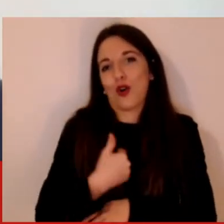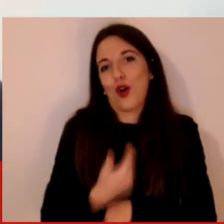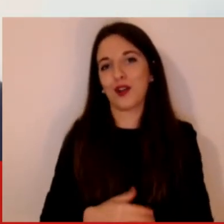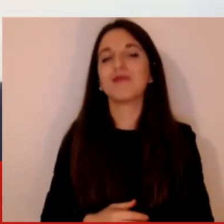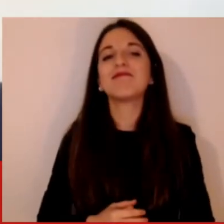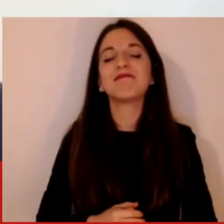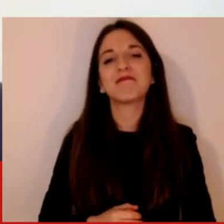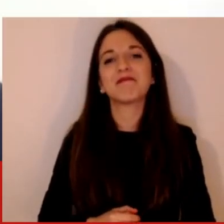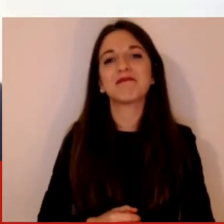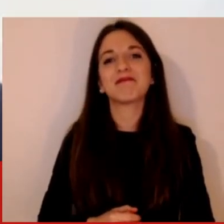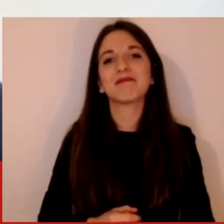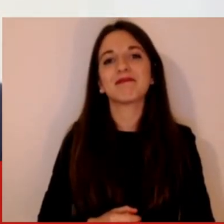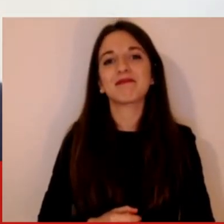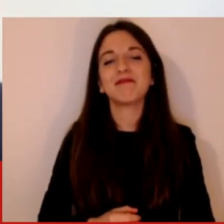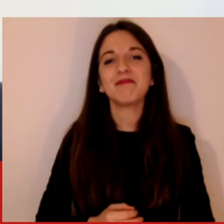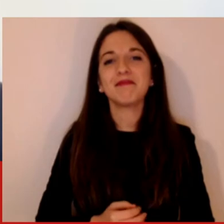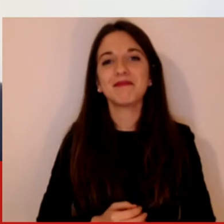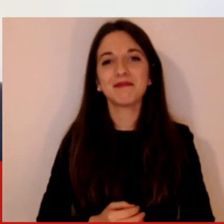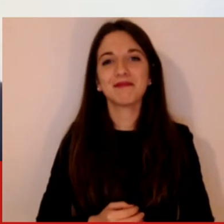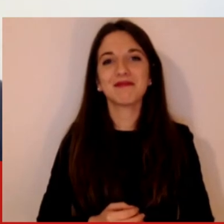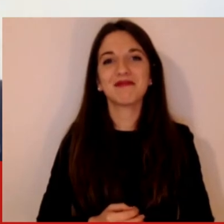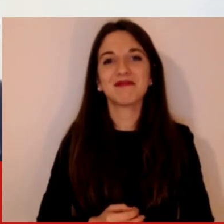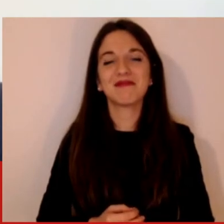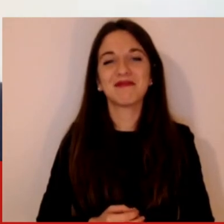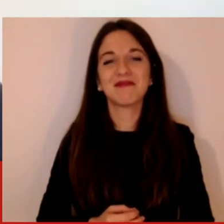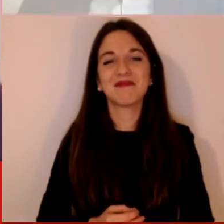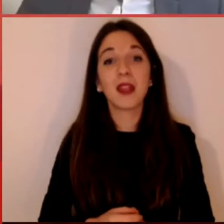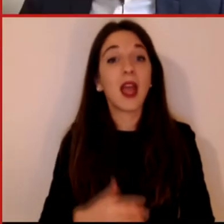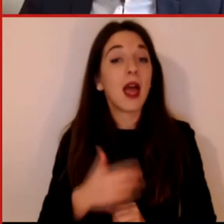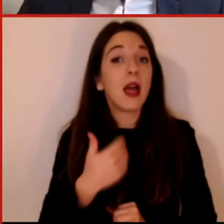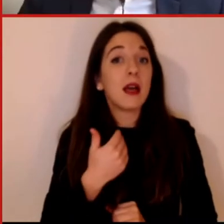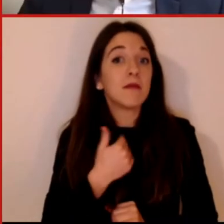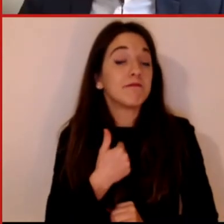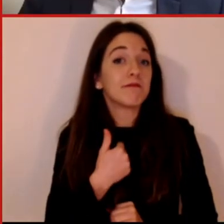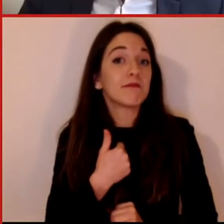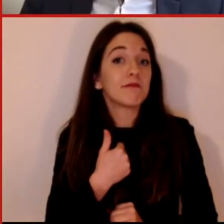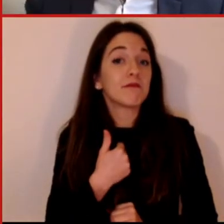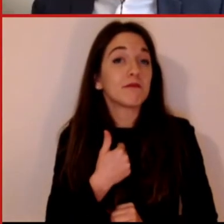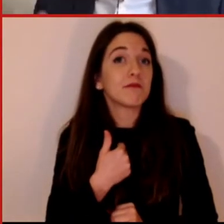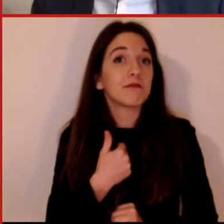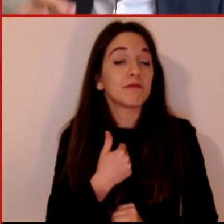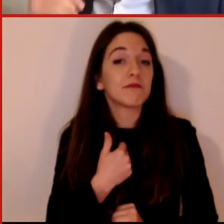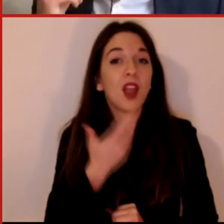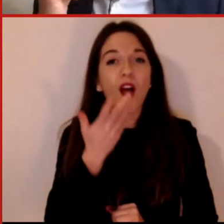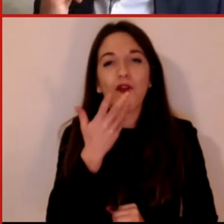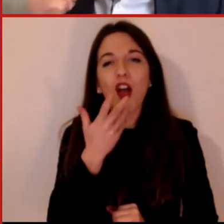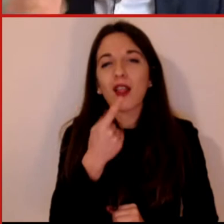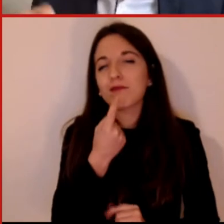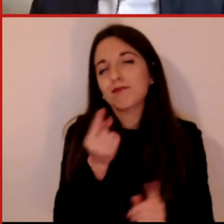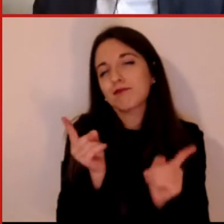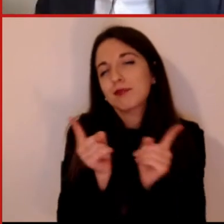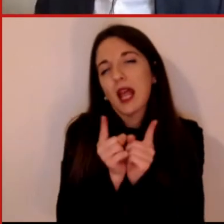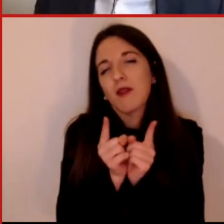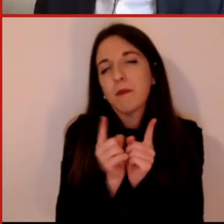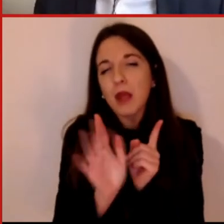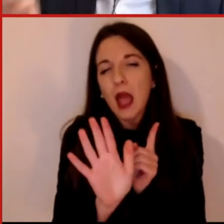Io comincerei appunto facendo una premessa. Le domande a